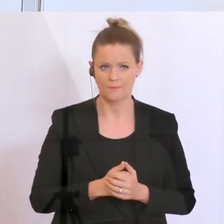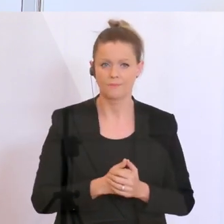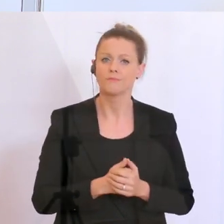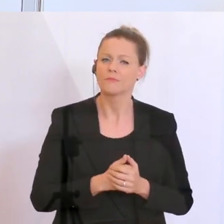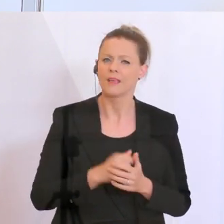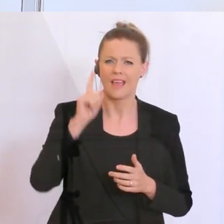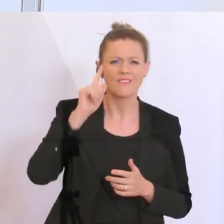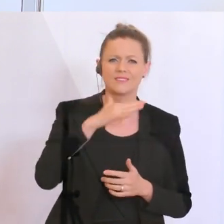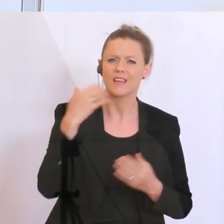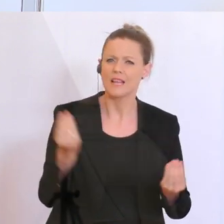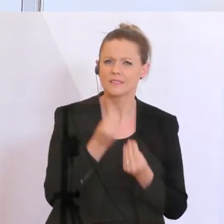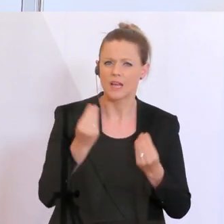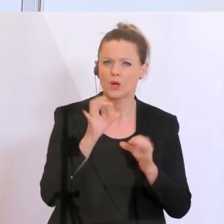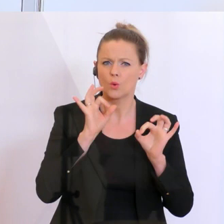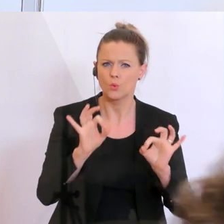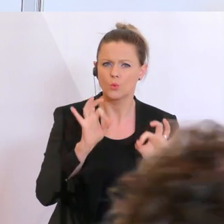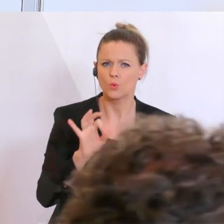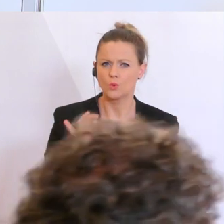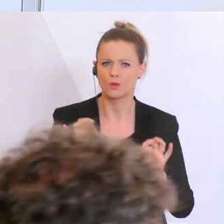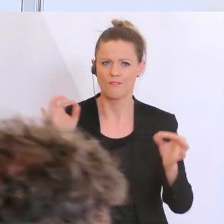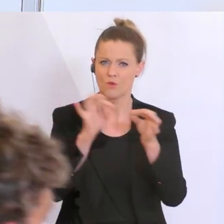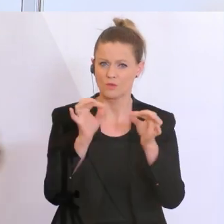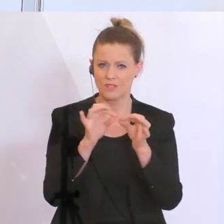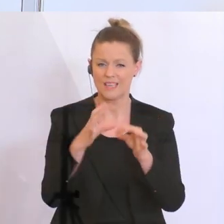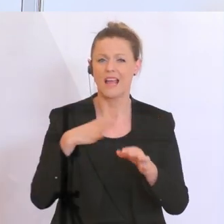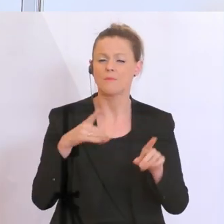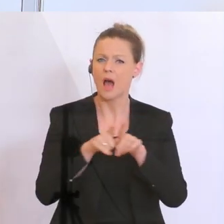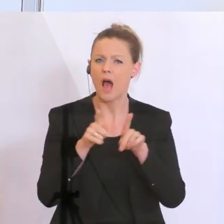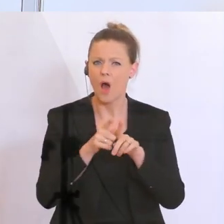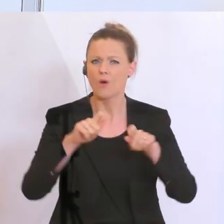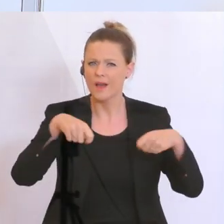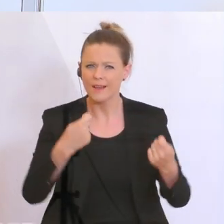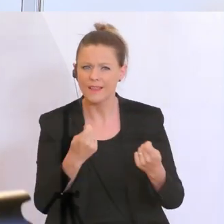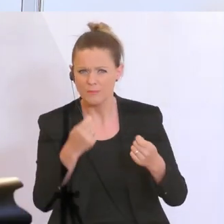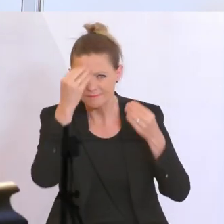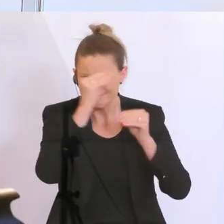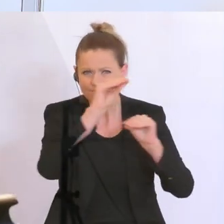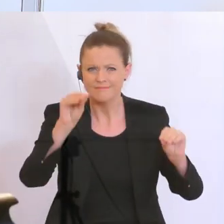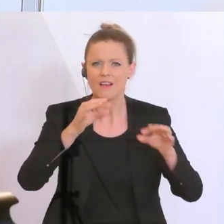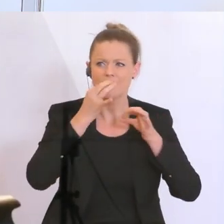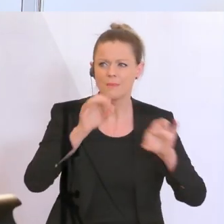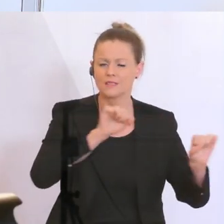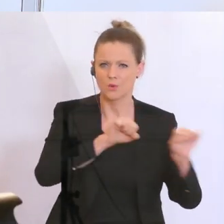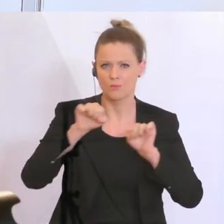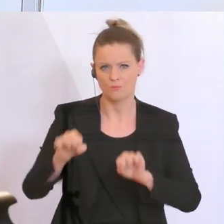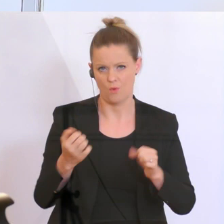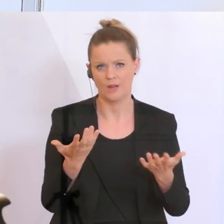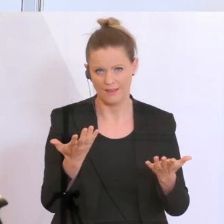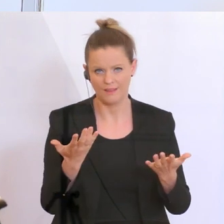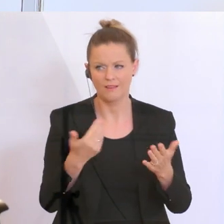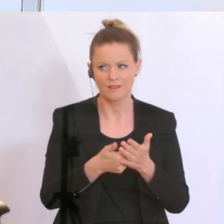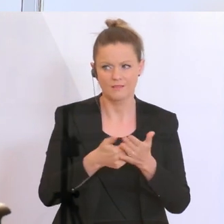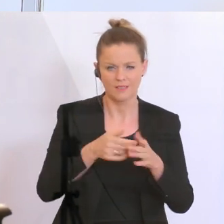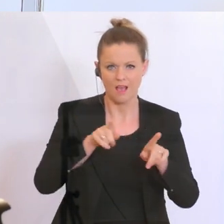gut. Wir bekommen da und dort auch Hinweise, dass es noch Verbesserungspotenzial gibt. Das liegt in den allermeisten